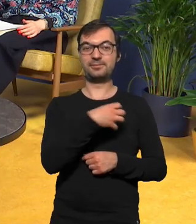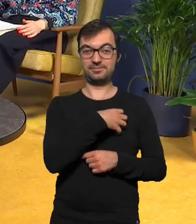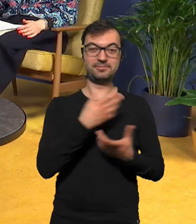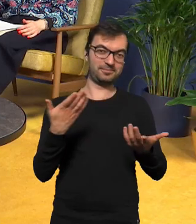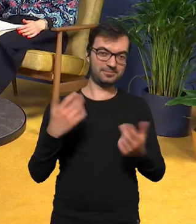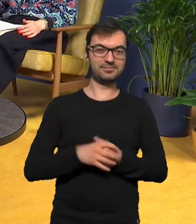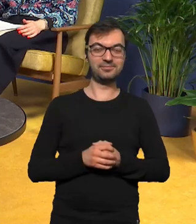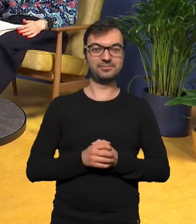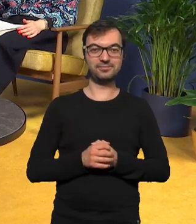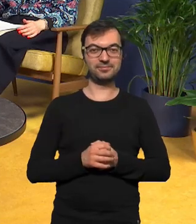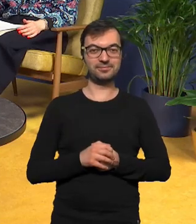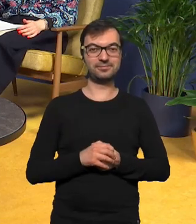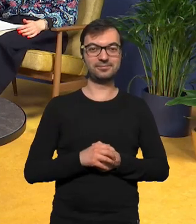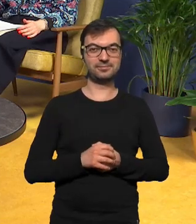się